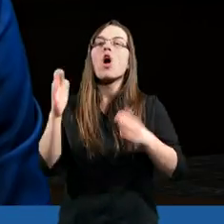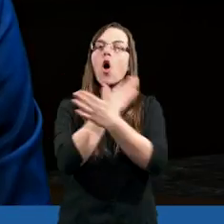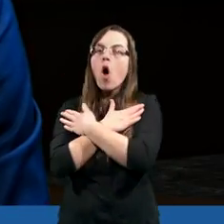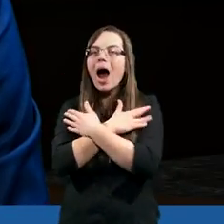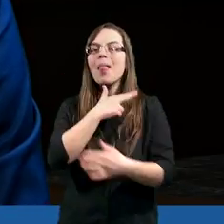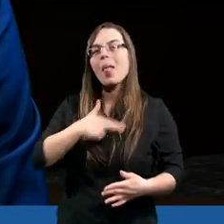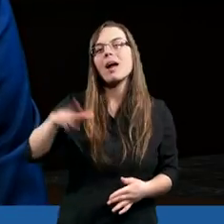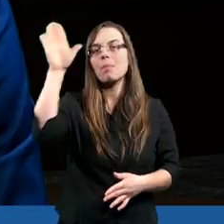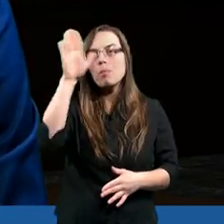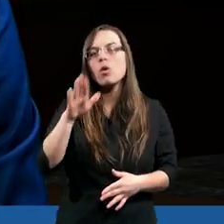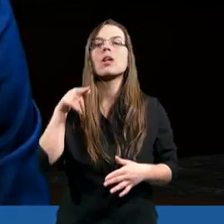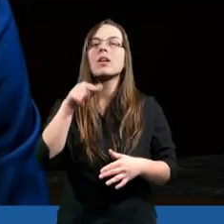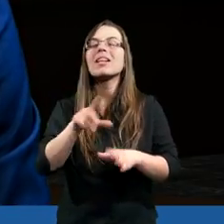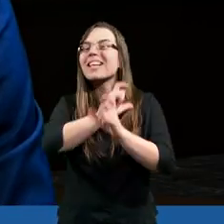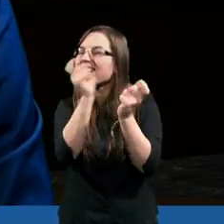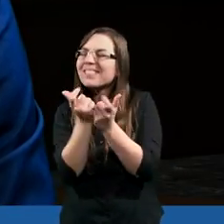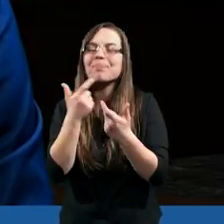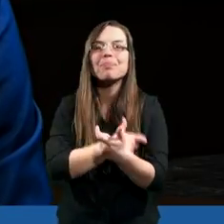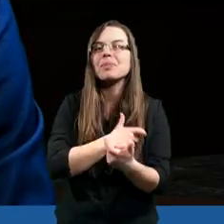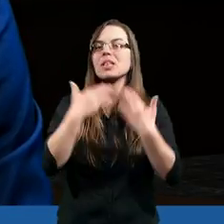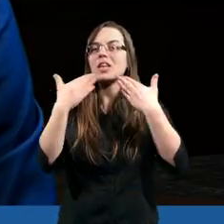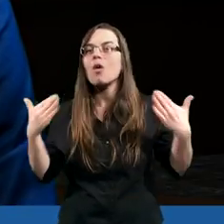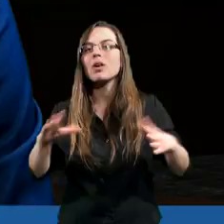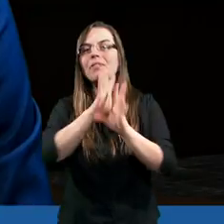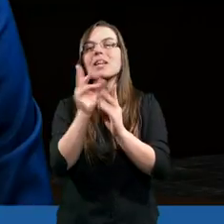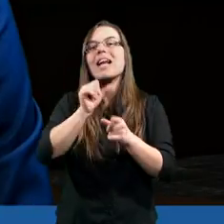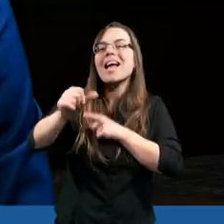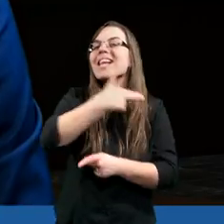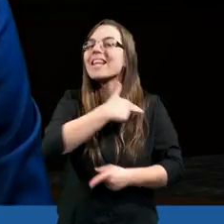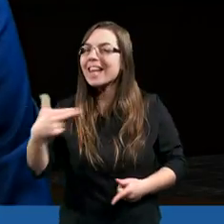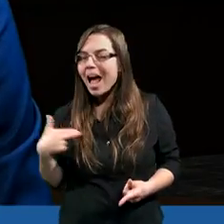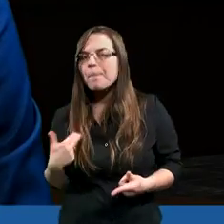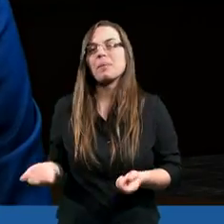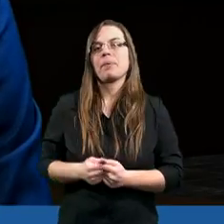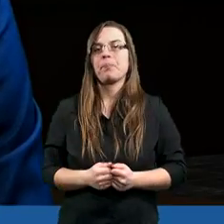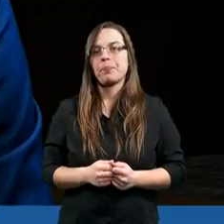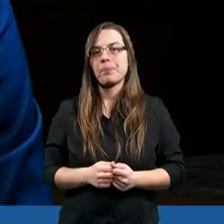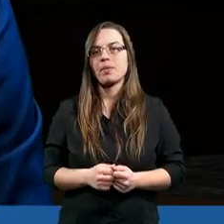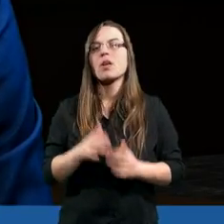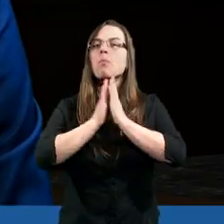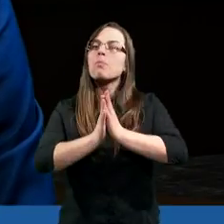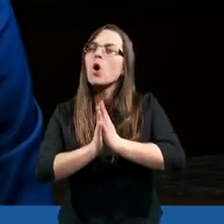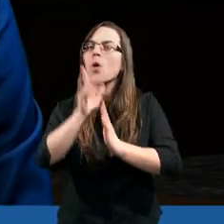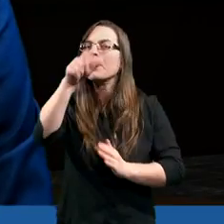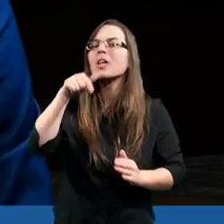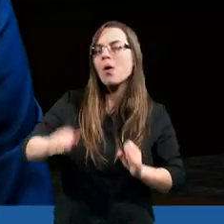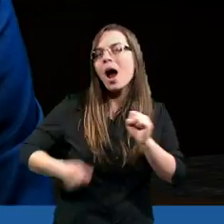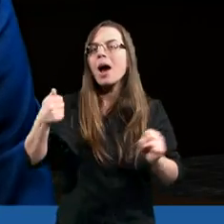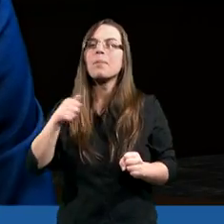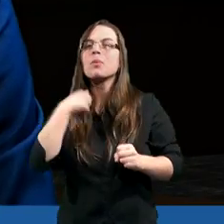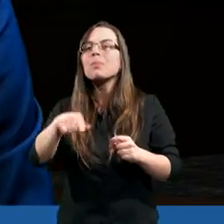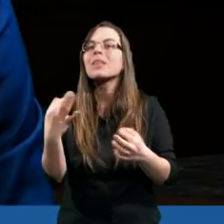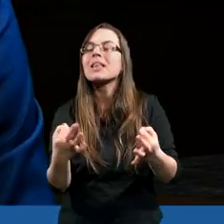Kochany nasz Boże, dobry Ojcze, z całego serca dziękujemy Ci za to, że Ty jesteś z nami. Poprosimy Ciebie, aby